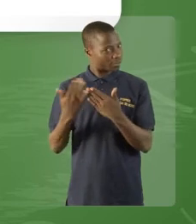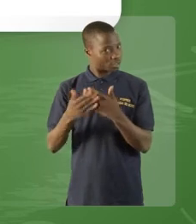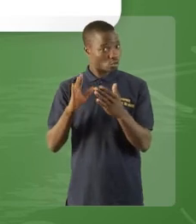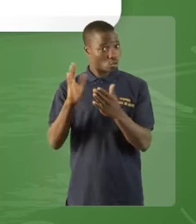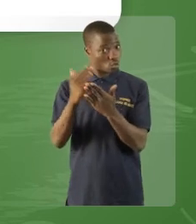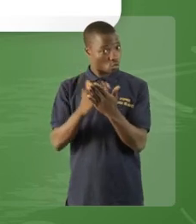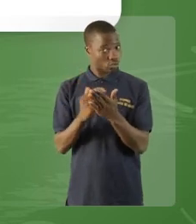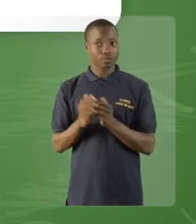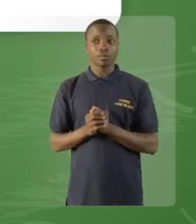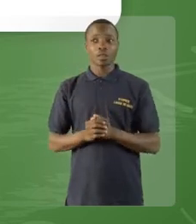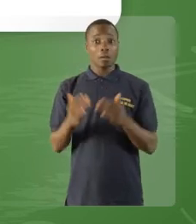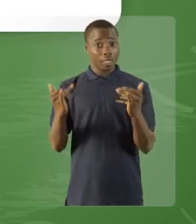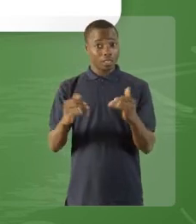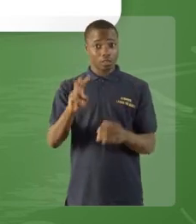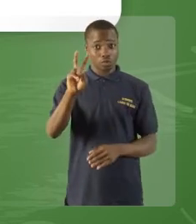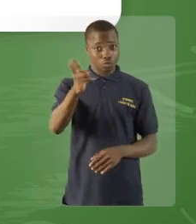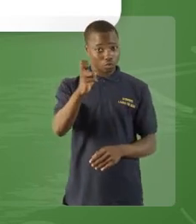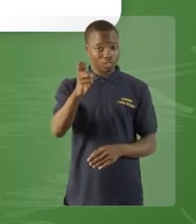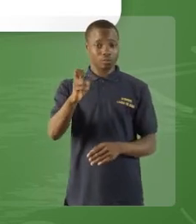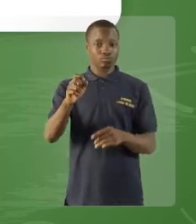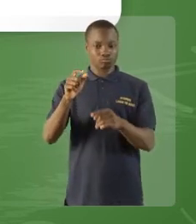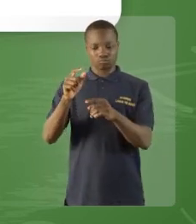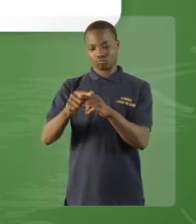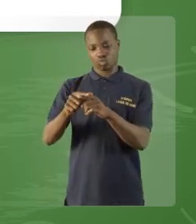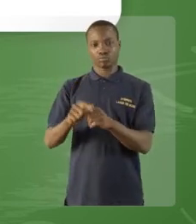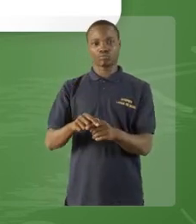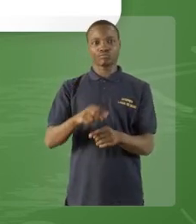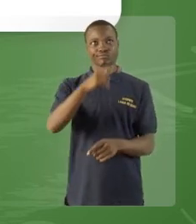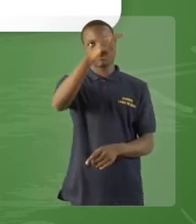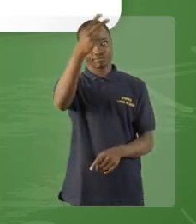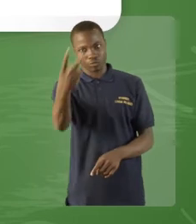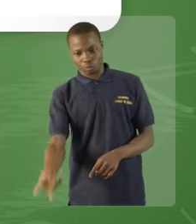'indicatif à la troisième personne du singulier.